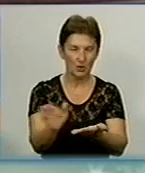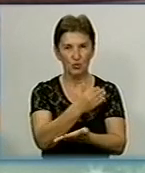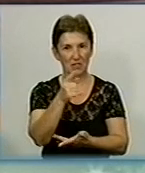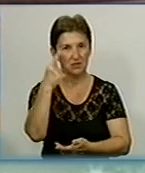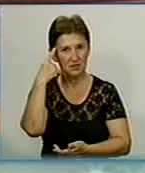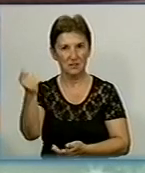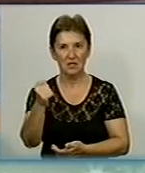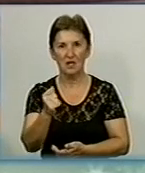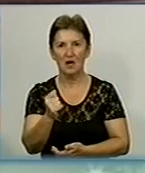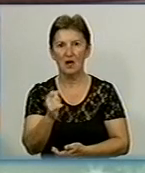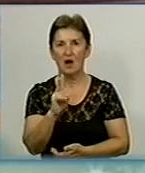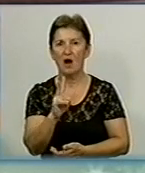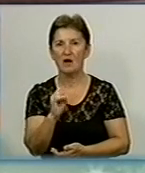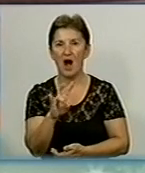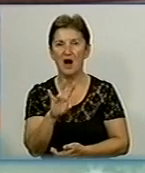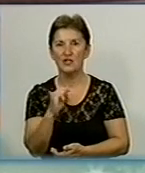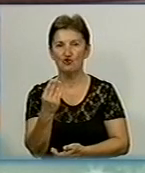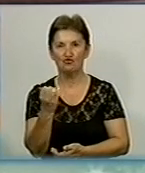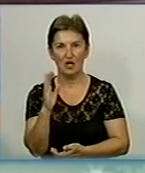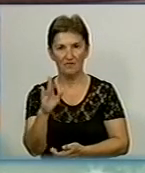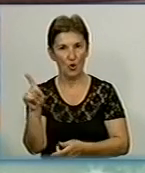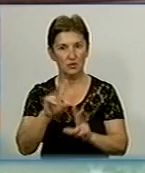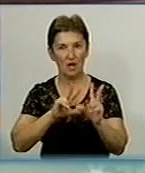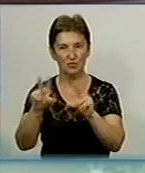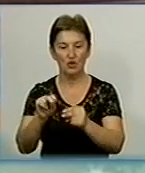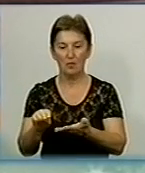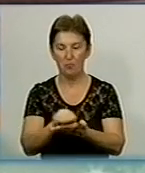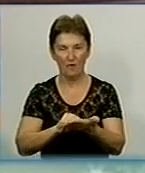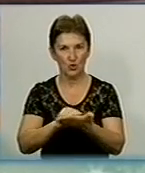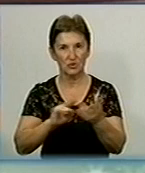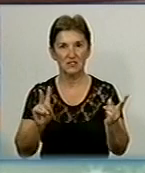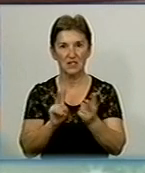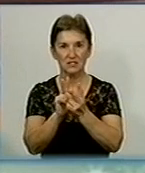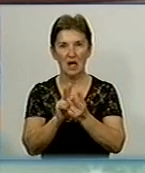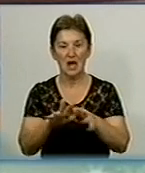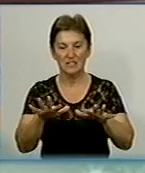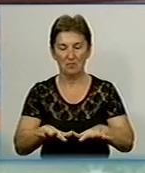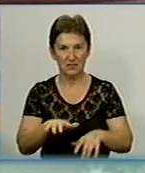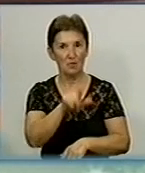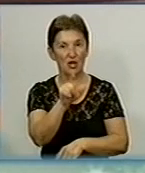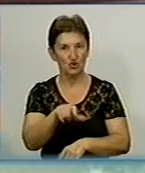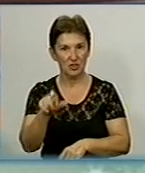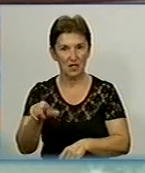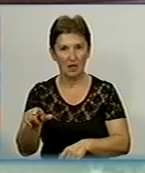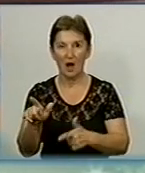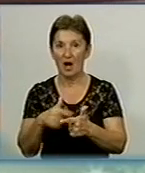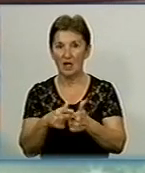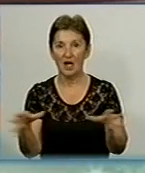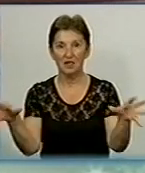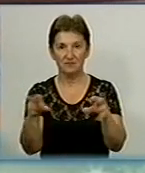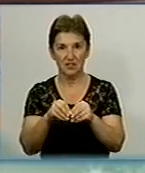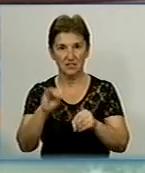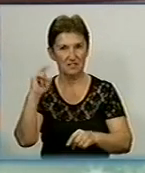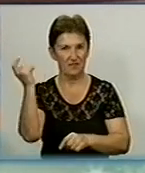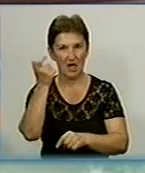Кіровограда Володимир Канішів. Раніше посадовець обіцяв повторно зустрітися з місцевими жителями, але вже разом з власником